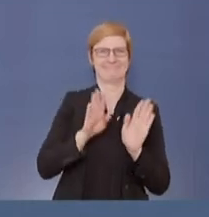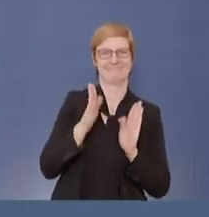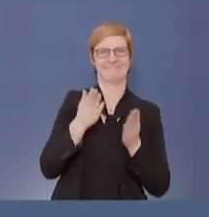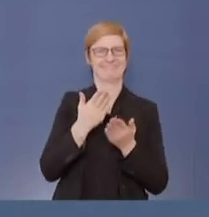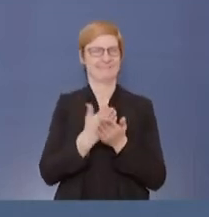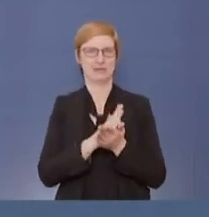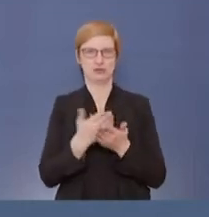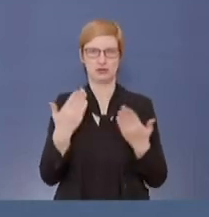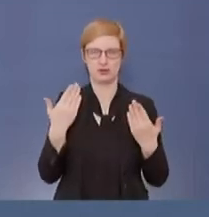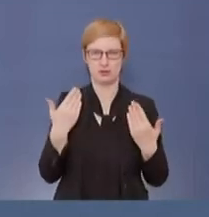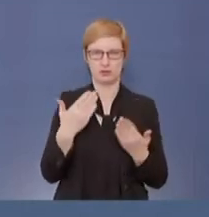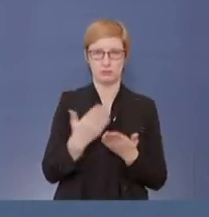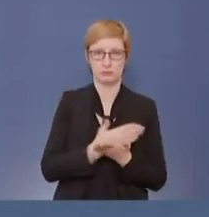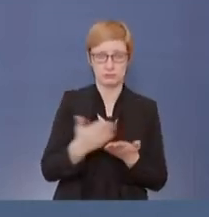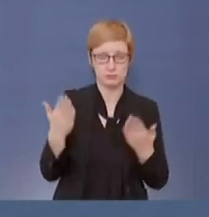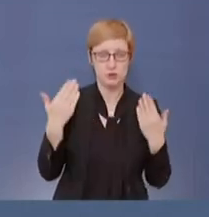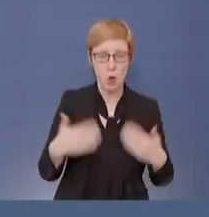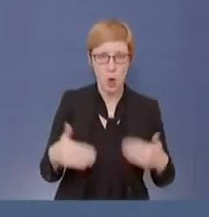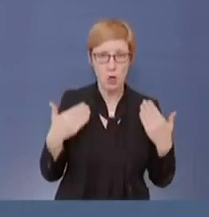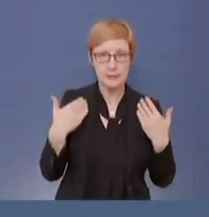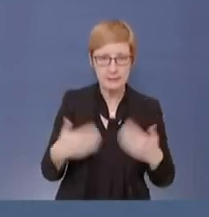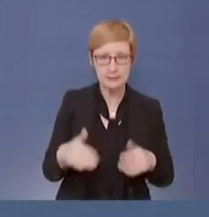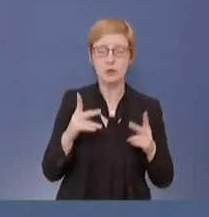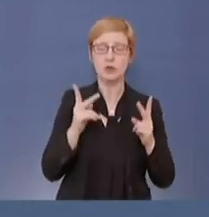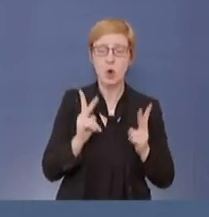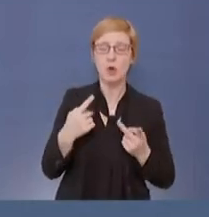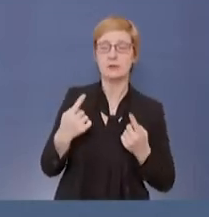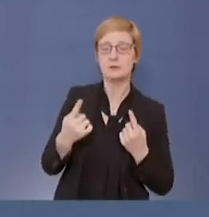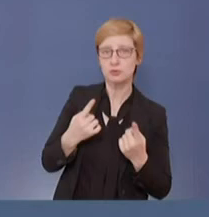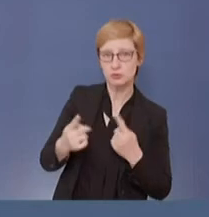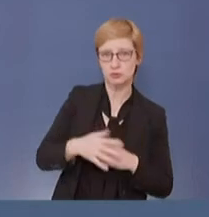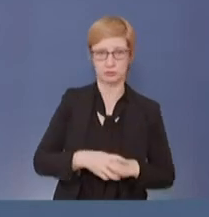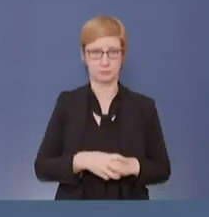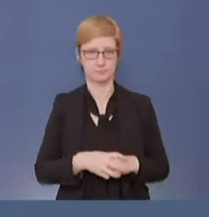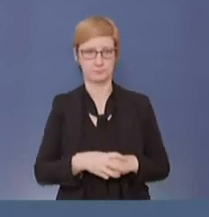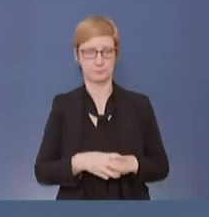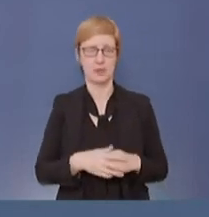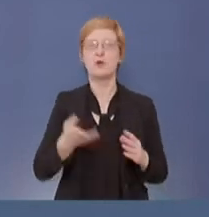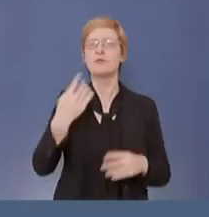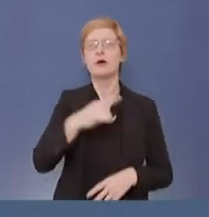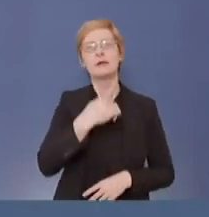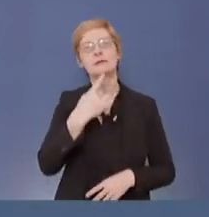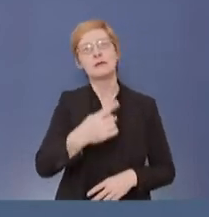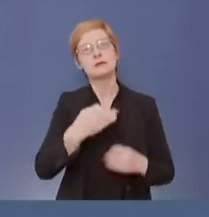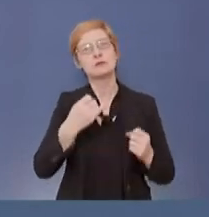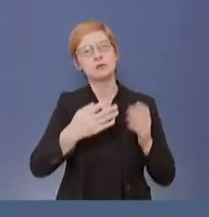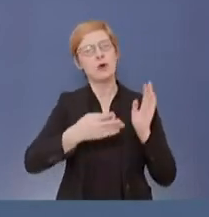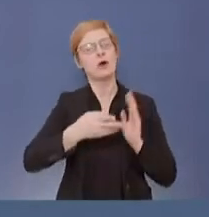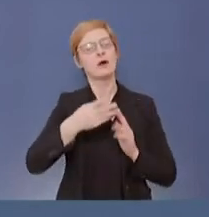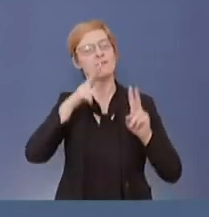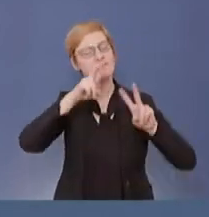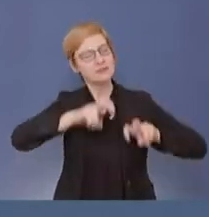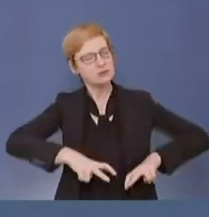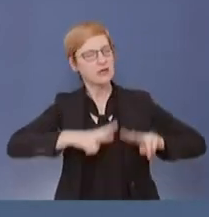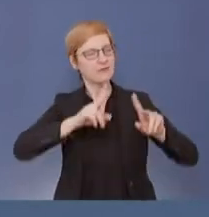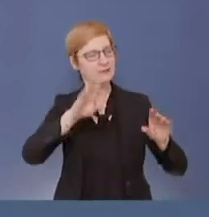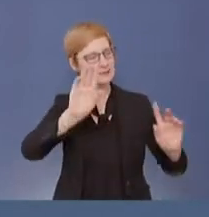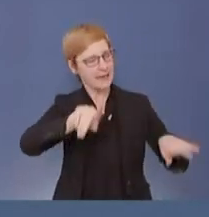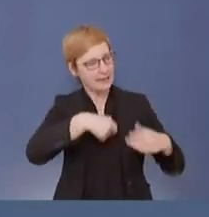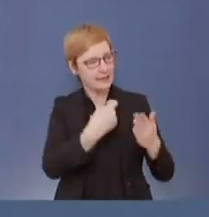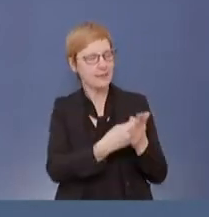Aber ich kann Ihnen sagen, das, was Sie vorhin formuliert haben, dass noch nicht wissenschaftlich ausreichend